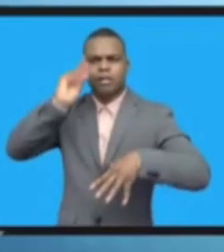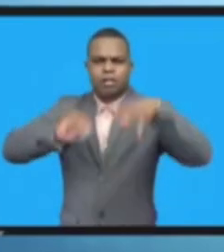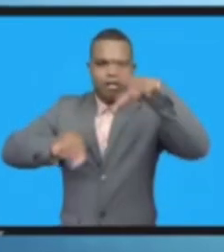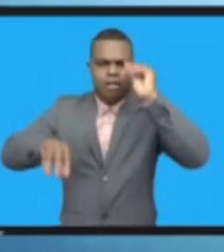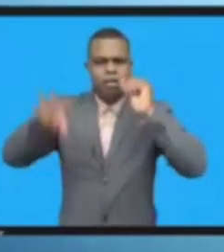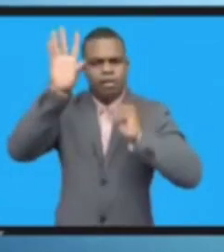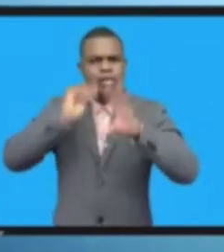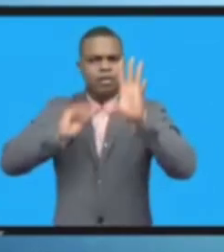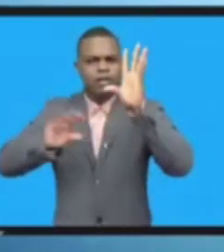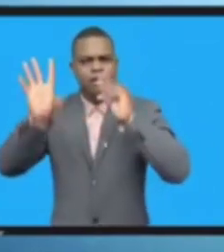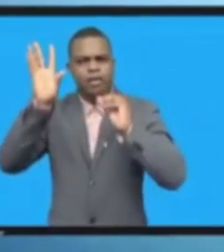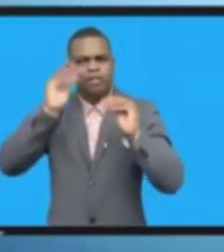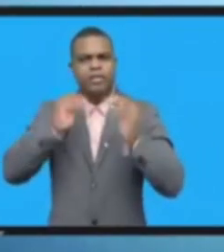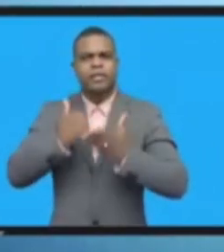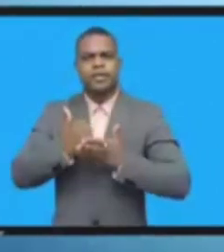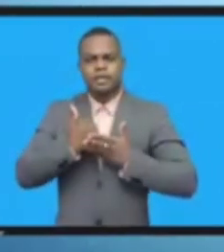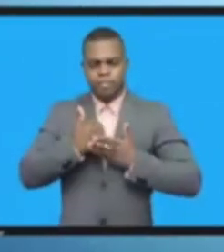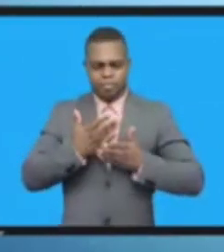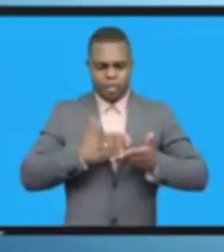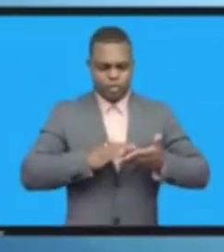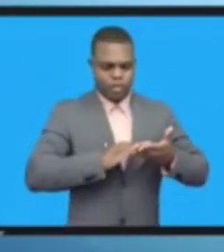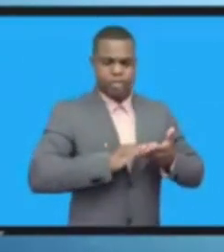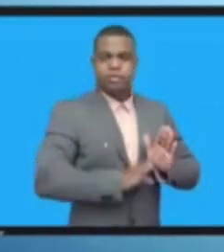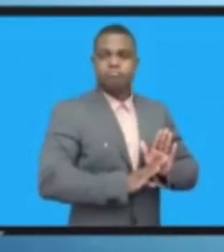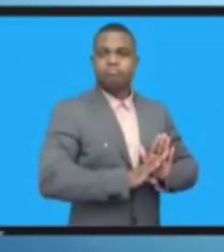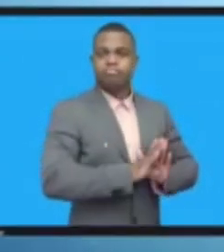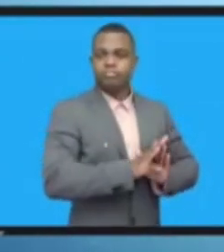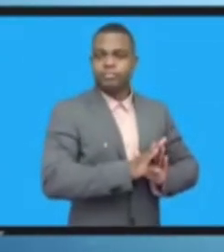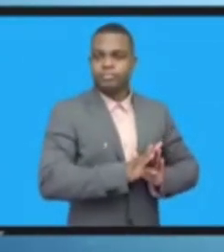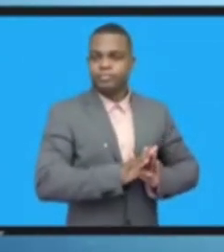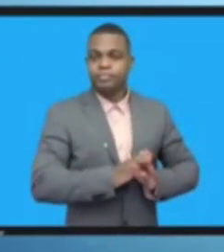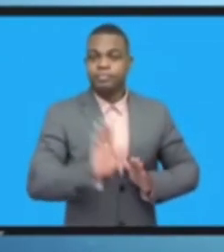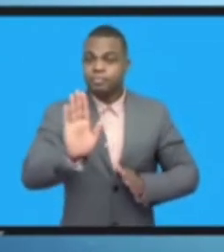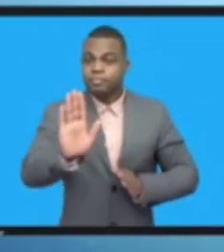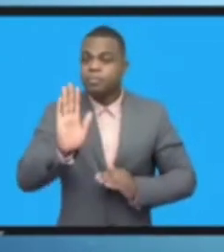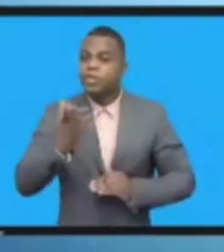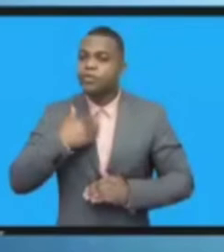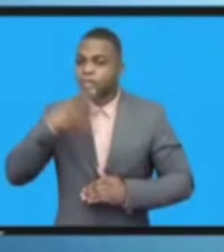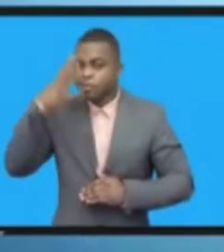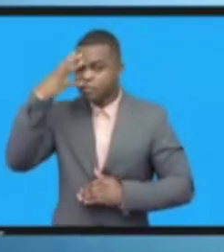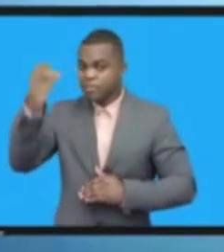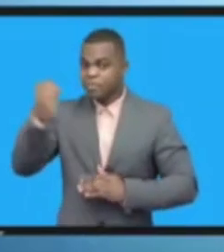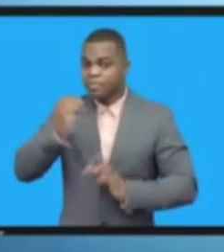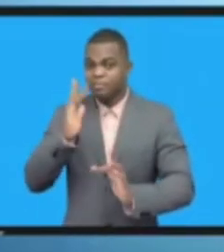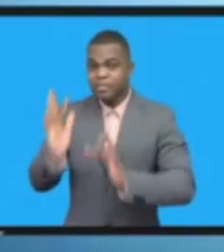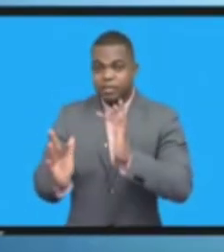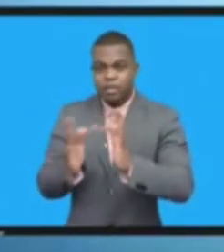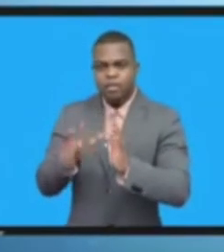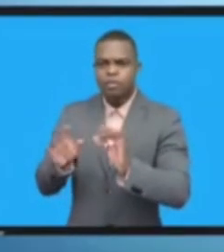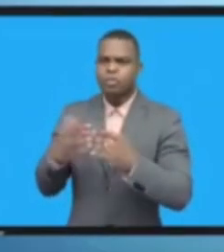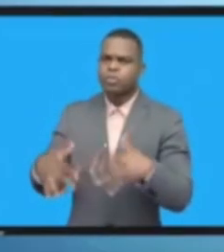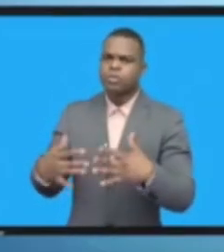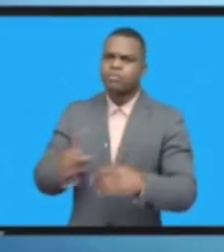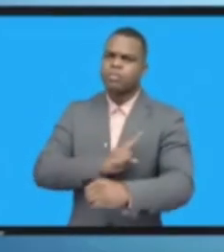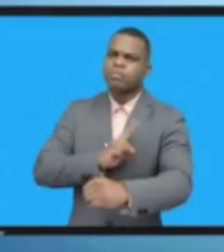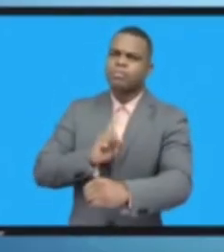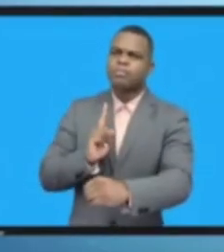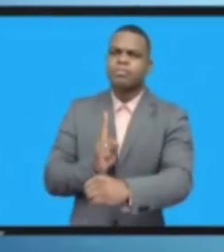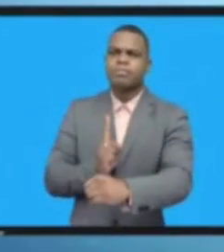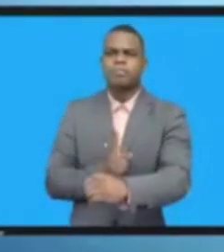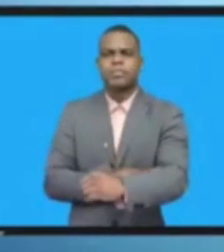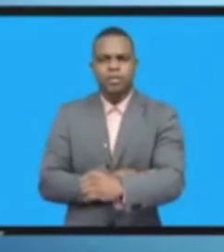أنه ينبغي ألا نتنسن قوة الإنترنت هي أنها مصدر معلومات مصدر